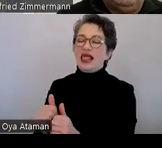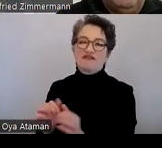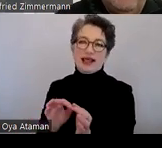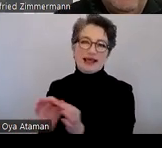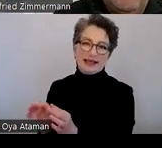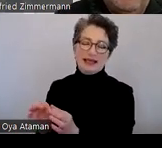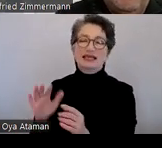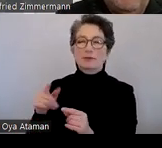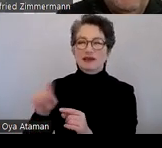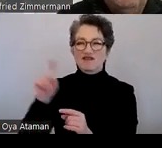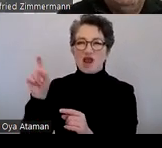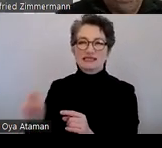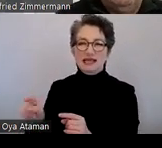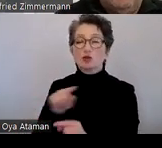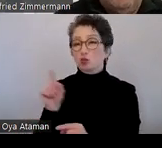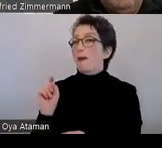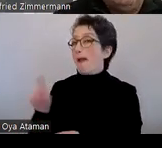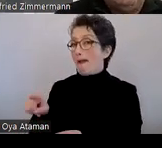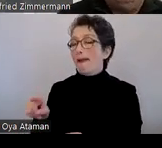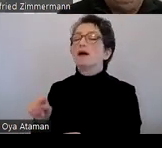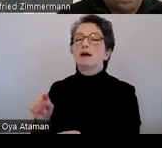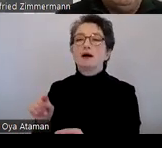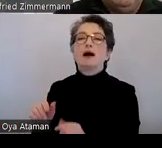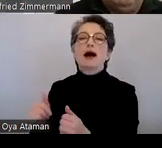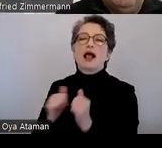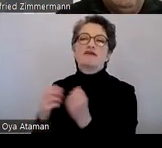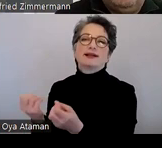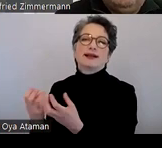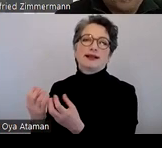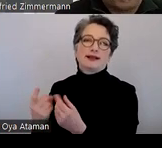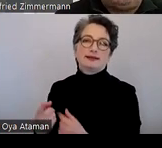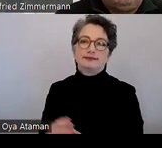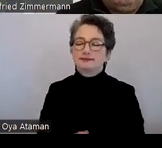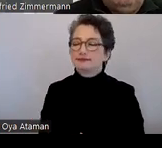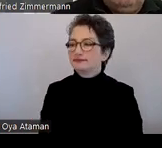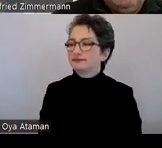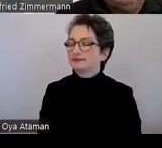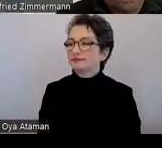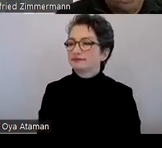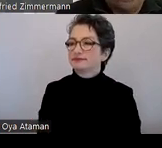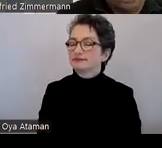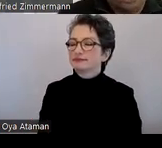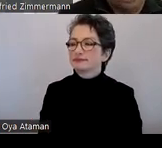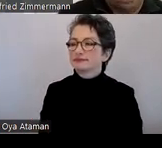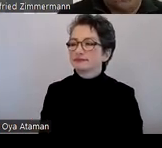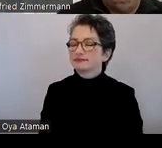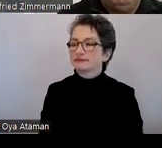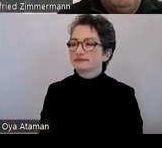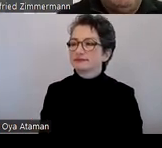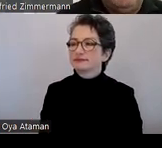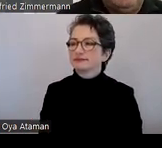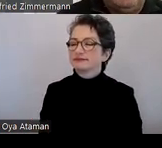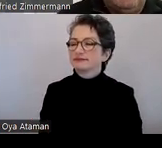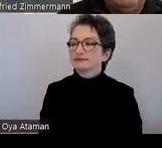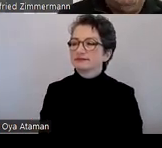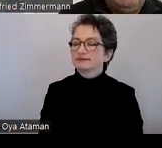wird auf eine Hilfe oder auf eine Quelle verwiesen, wo man